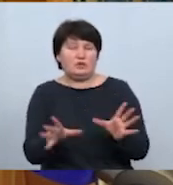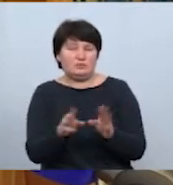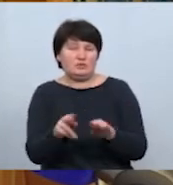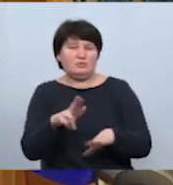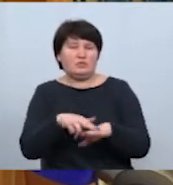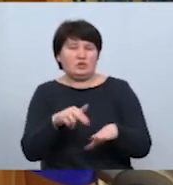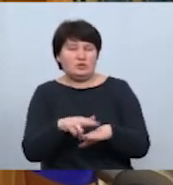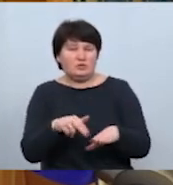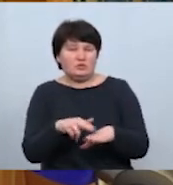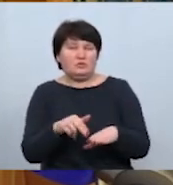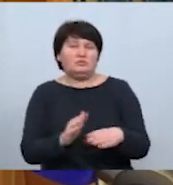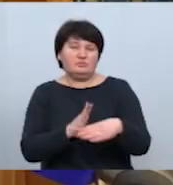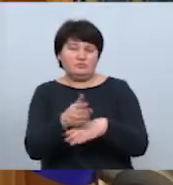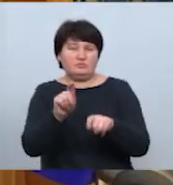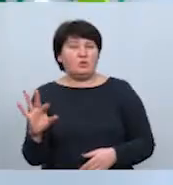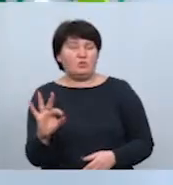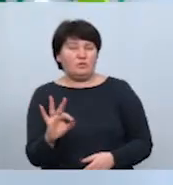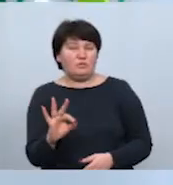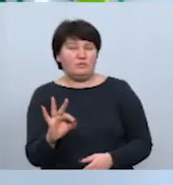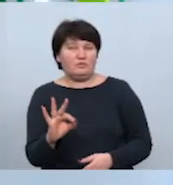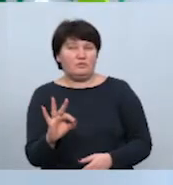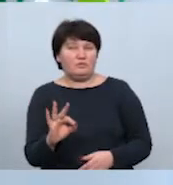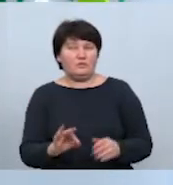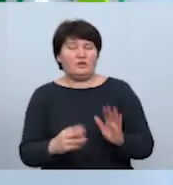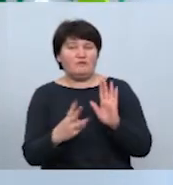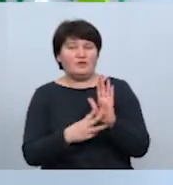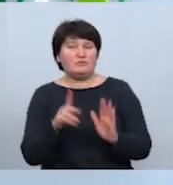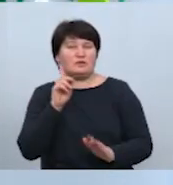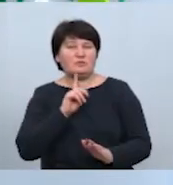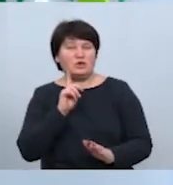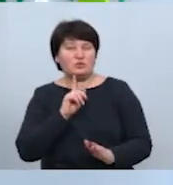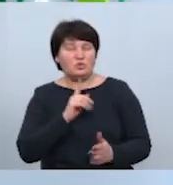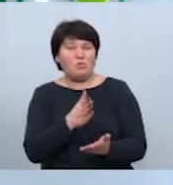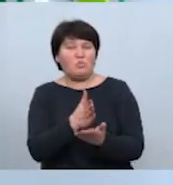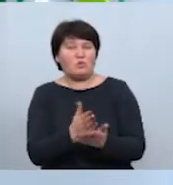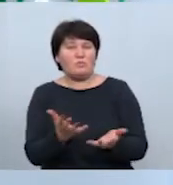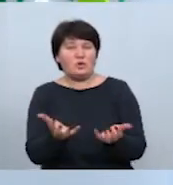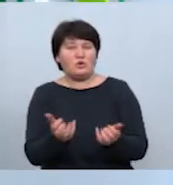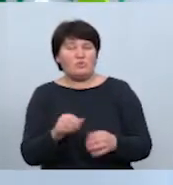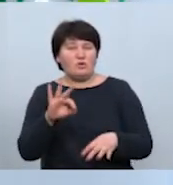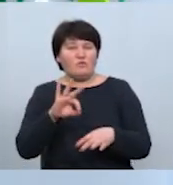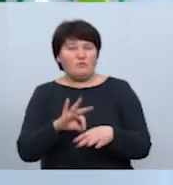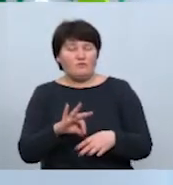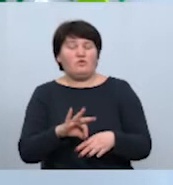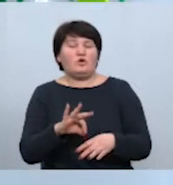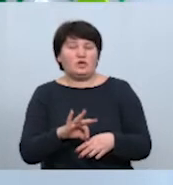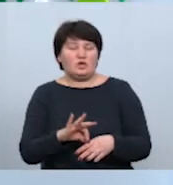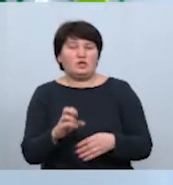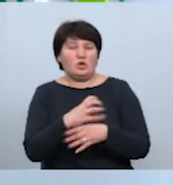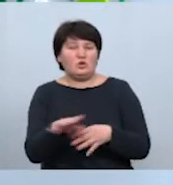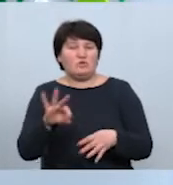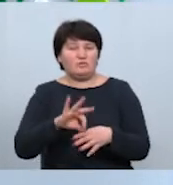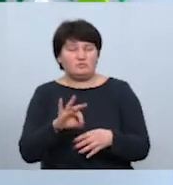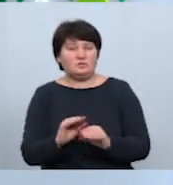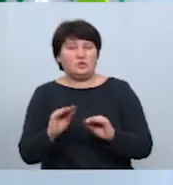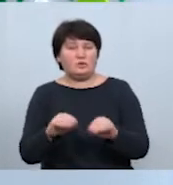проводять моніторинг за цими особами. Вісім тимчасових пунктів прийому хворих на коронавірус розташували в області рятувальники. Про